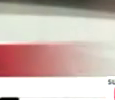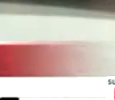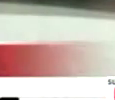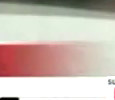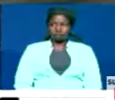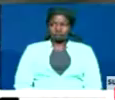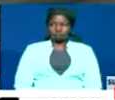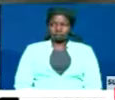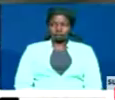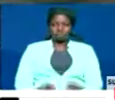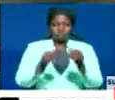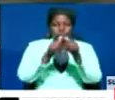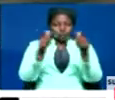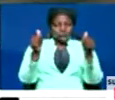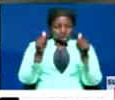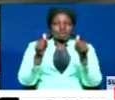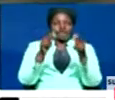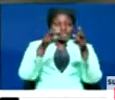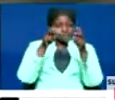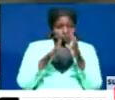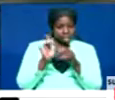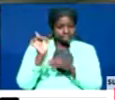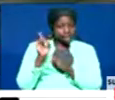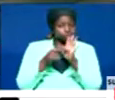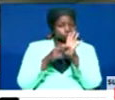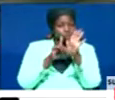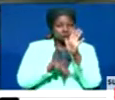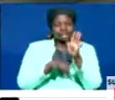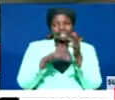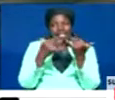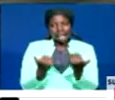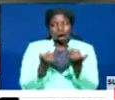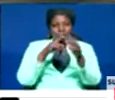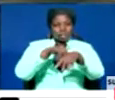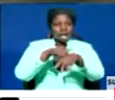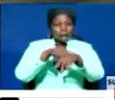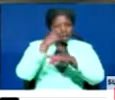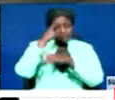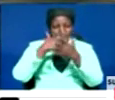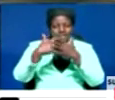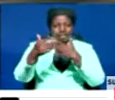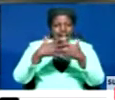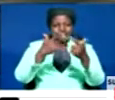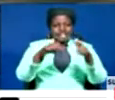Na bila shaka mtazamaji kitambulisho hicho ni ishara kwamba sasa ni wakati waluga ya ishara Kama nilivyo sema mwenzangu